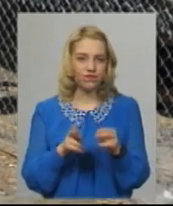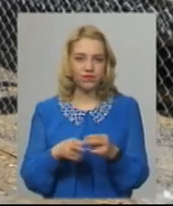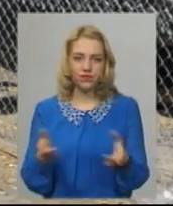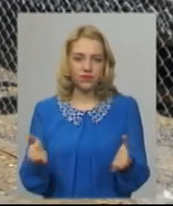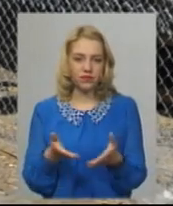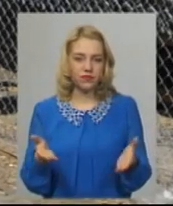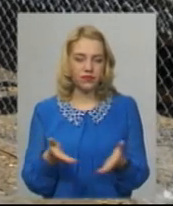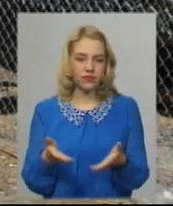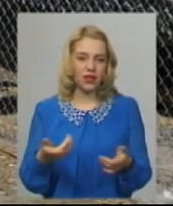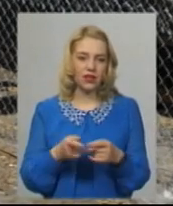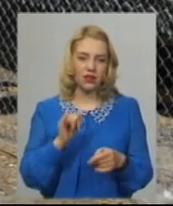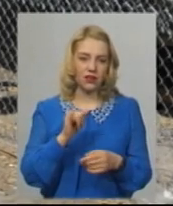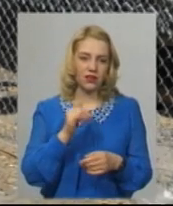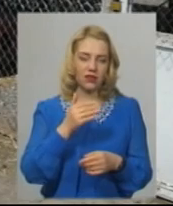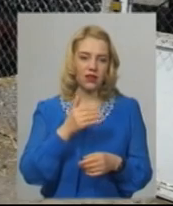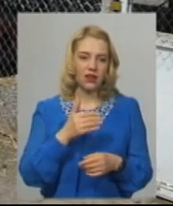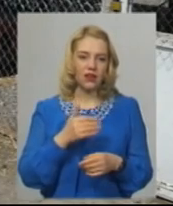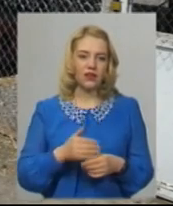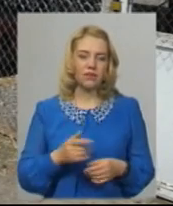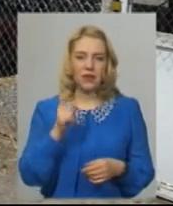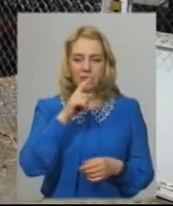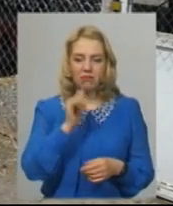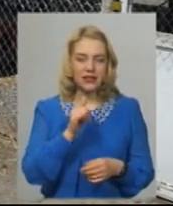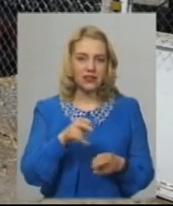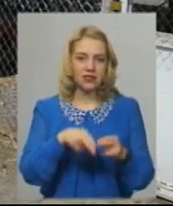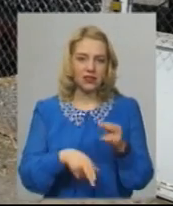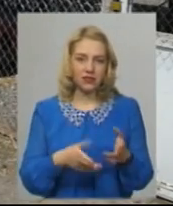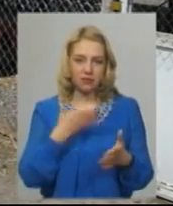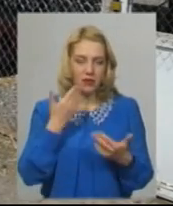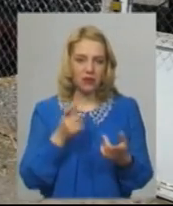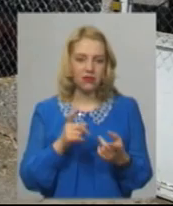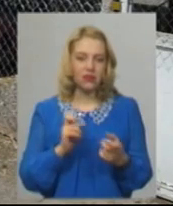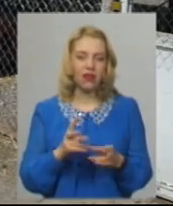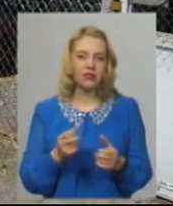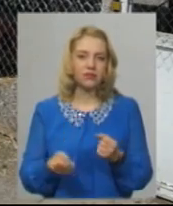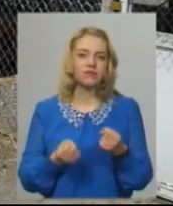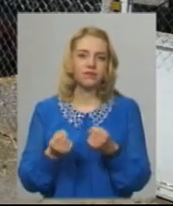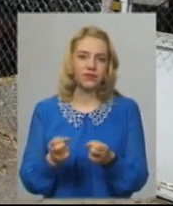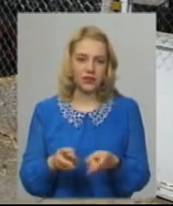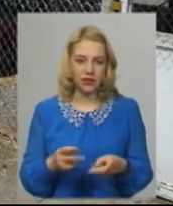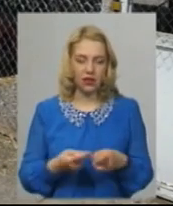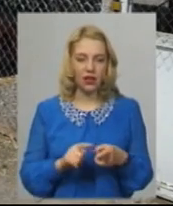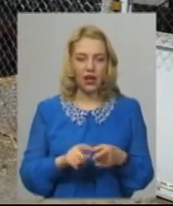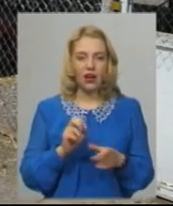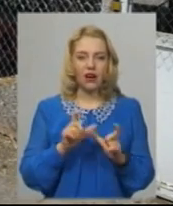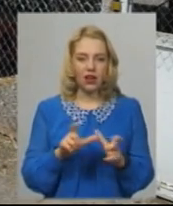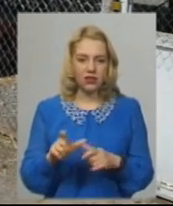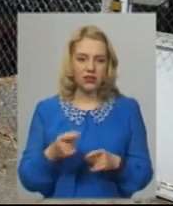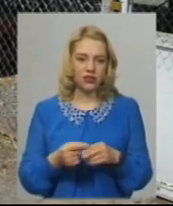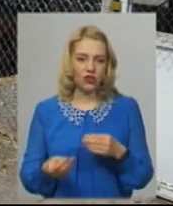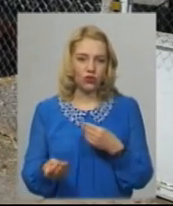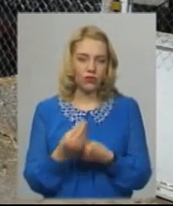вже не було на чому і як їхати брати. Стало питання буквально з-за цього карантину, що додається тварини,